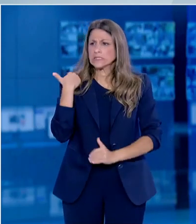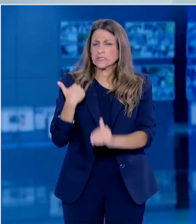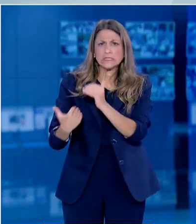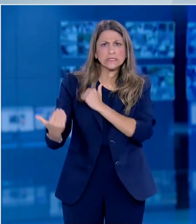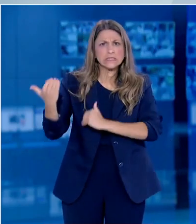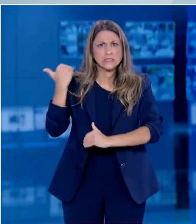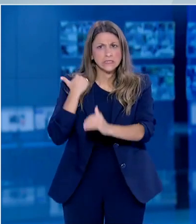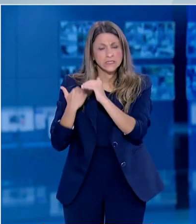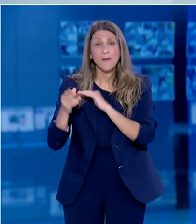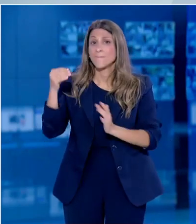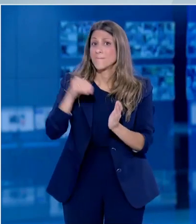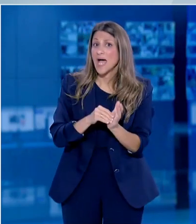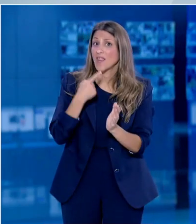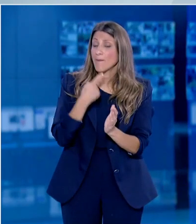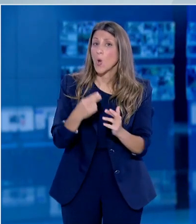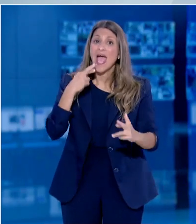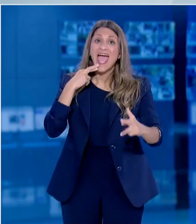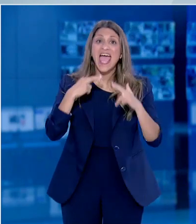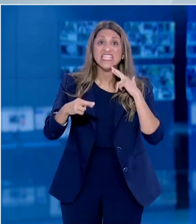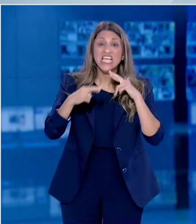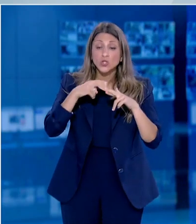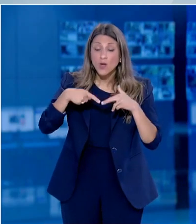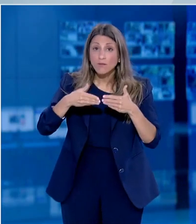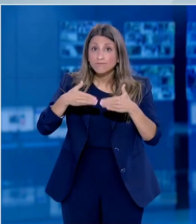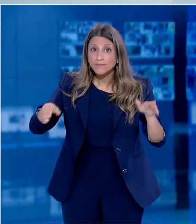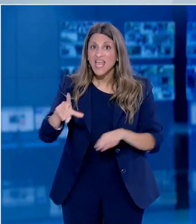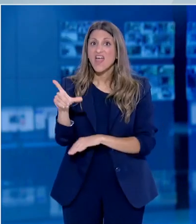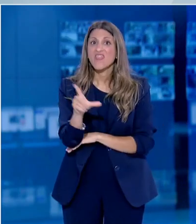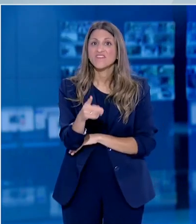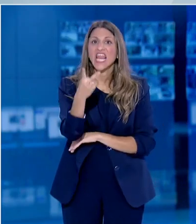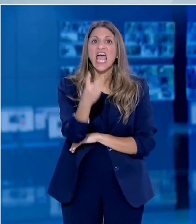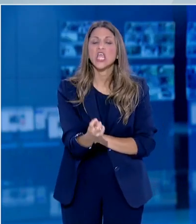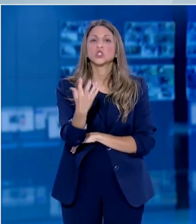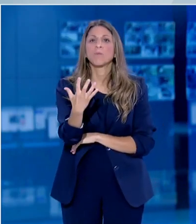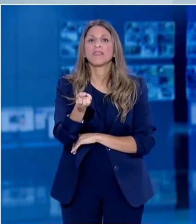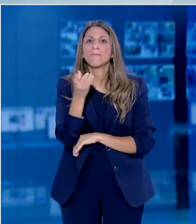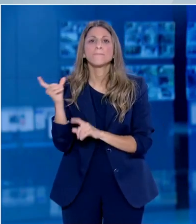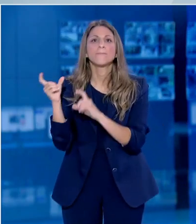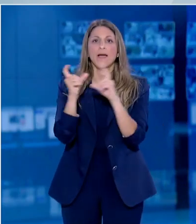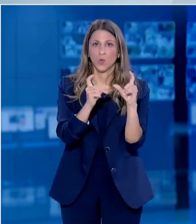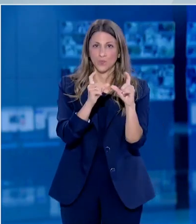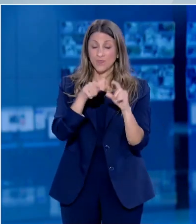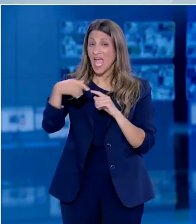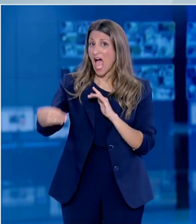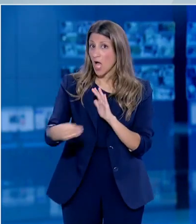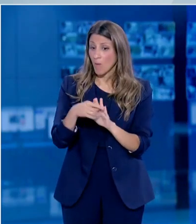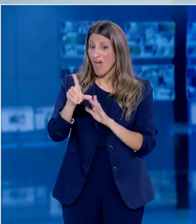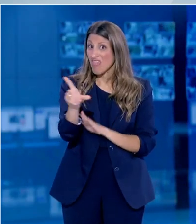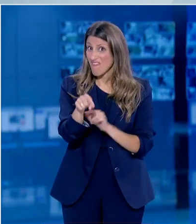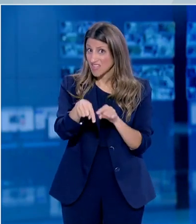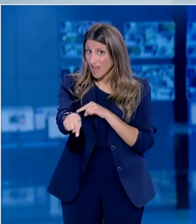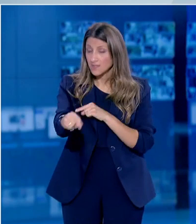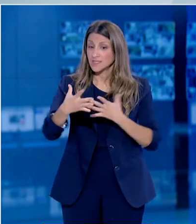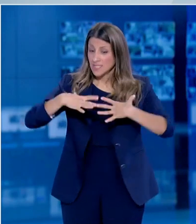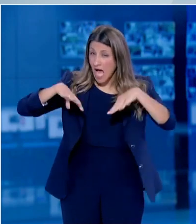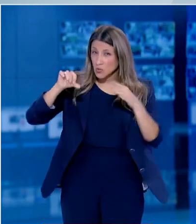σημειώσω ξανά ότι οι χώροι εστίασης ανοίγουν τη Δευτέρα 25 Μαΐου. Επίσης, από τη Δευτέρα 25 Μαΐου επιτρέπονται οι μετακινήσεις από